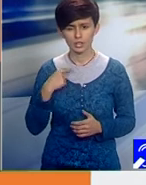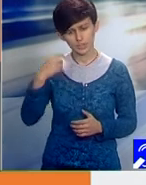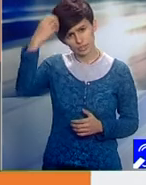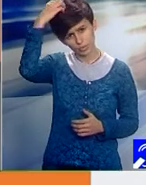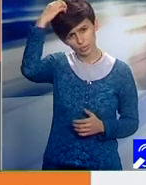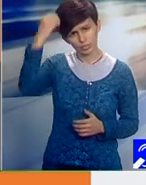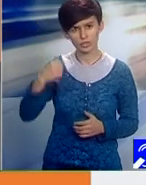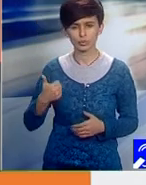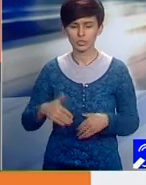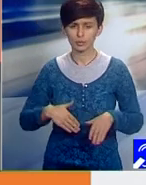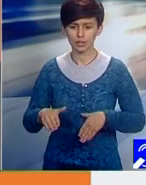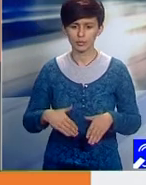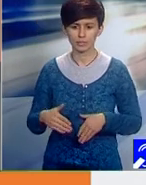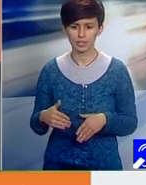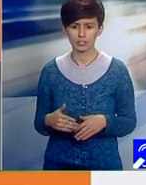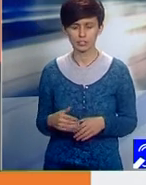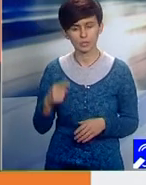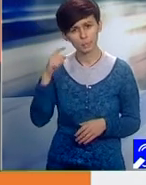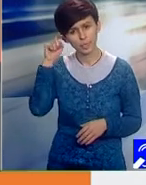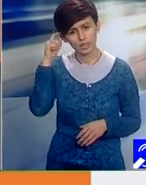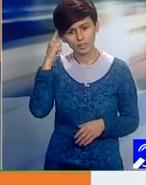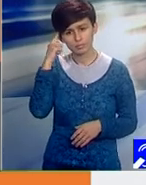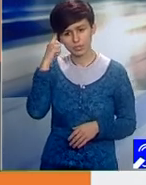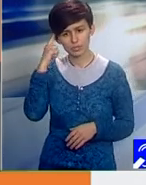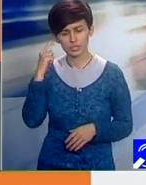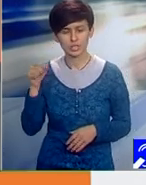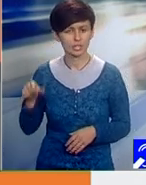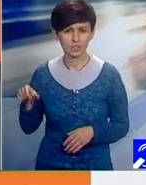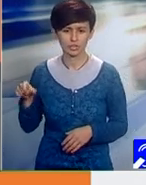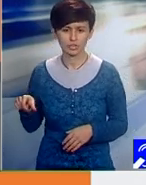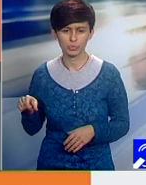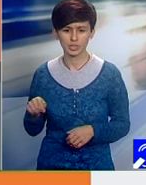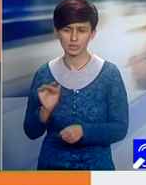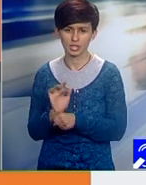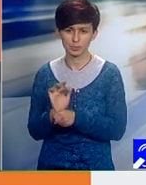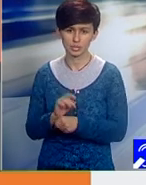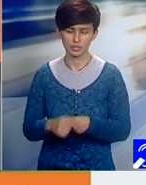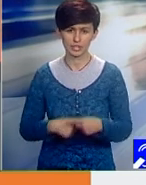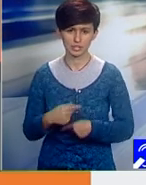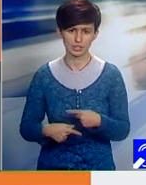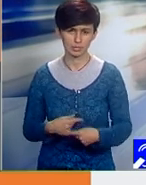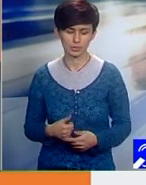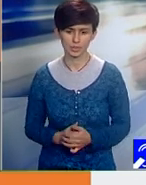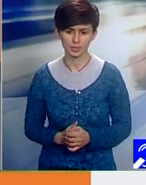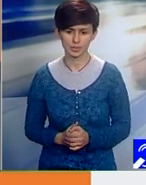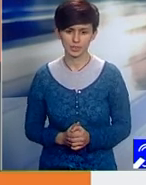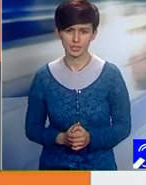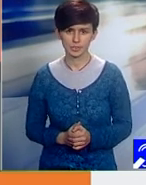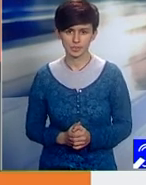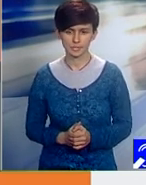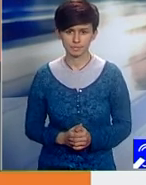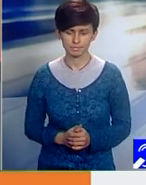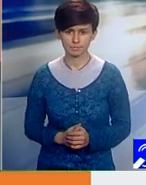un premier perceput ca și un individ antisistem. Deci, dacă e pare